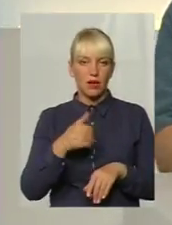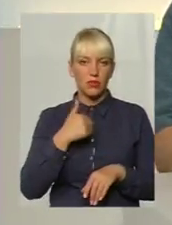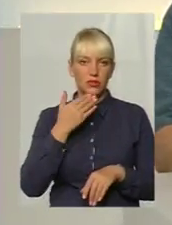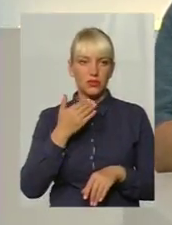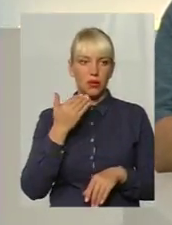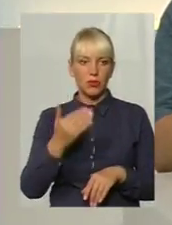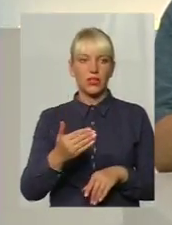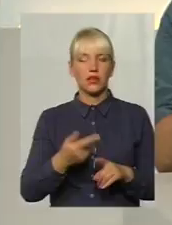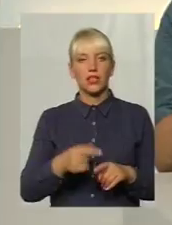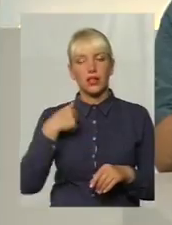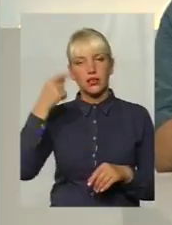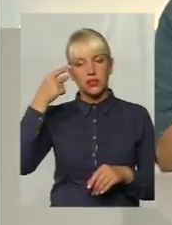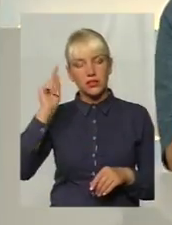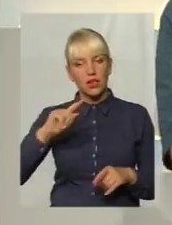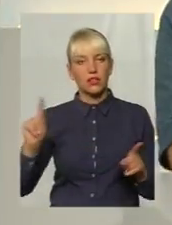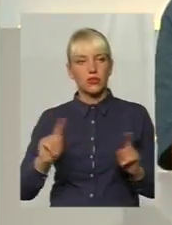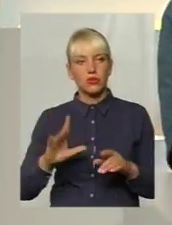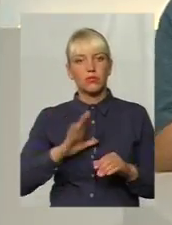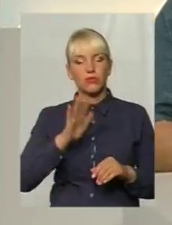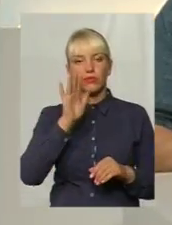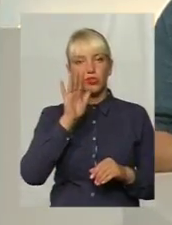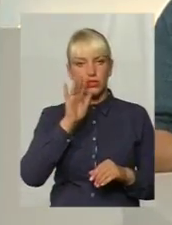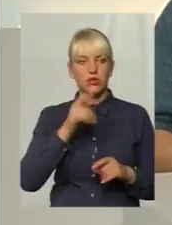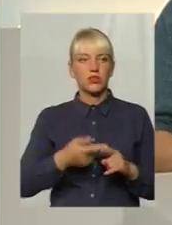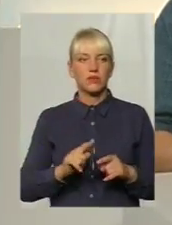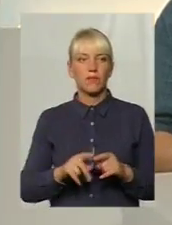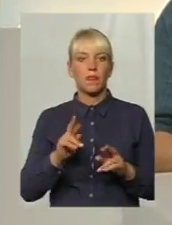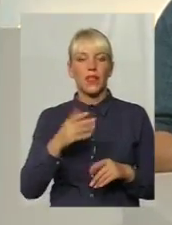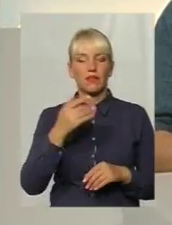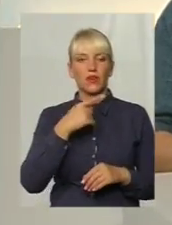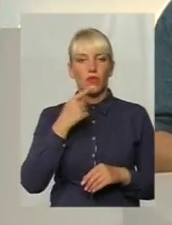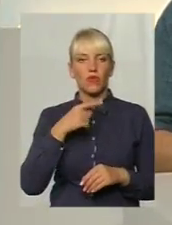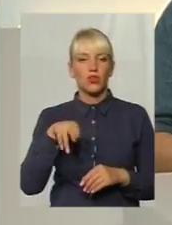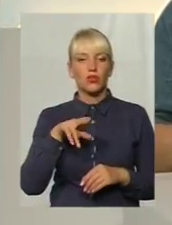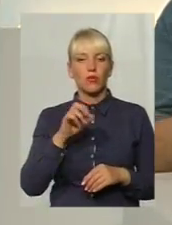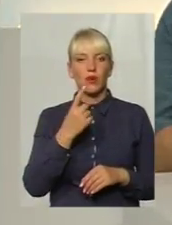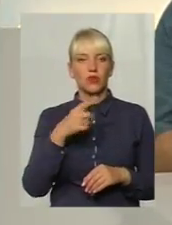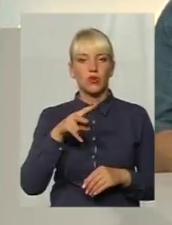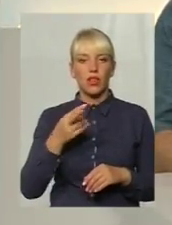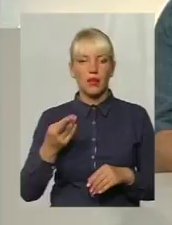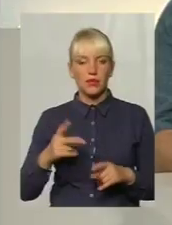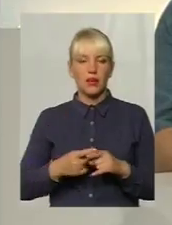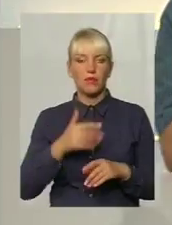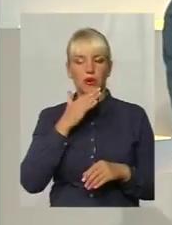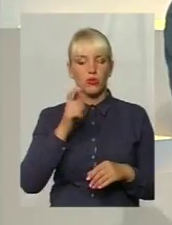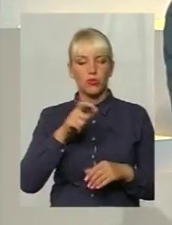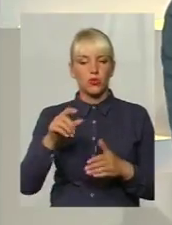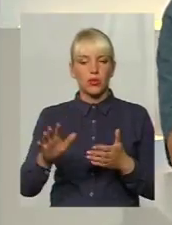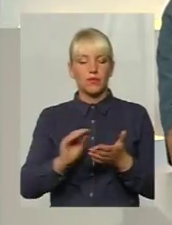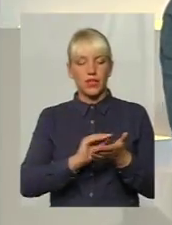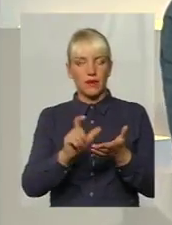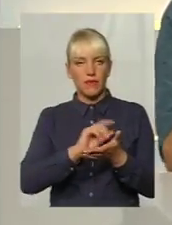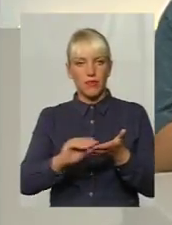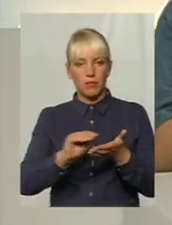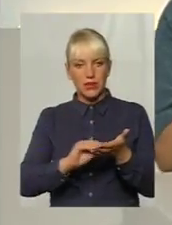тому що я знаю, що був час там, ну, мабуть, як ви кажете, до 1 липня, коли людям багатьом виписували оці безкоштовні